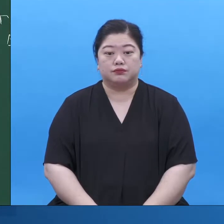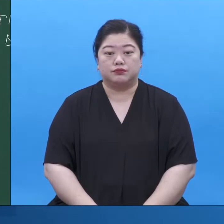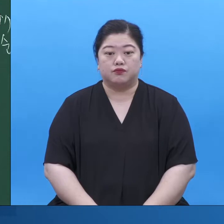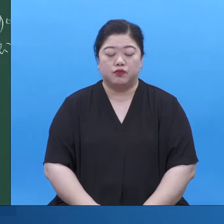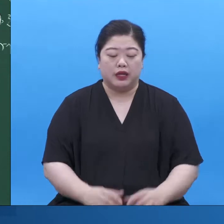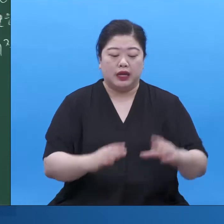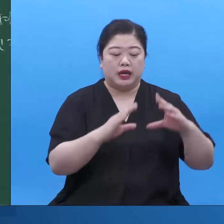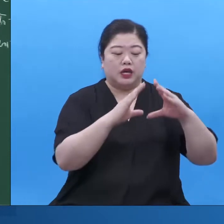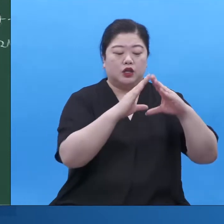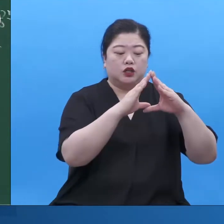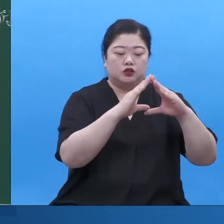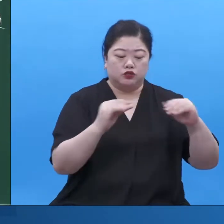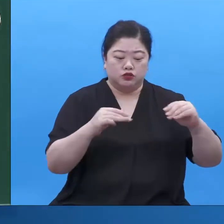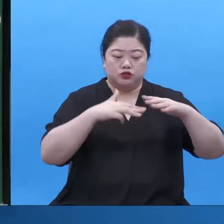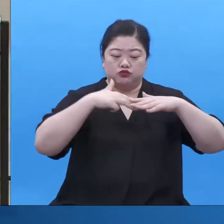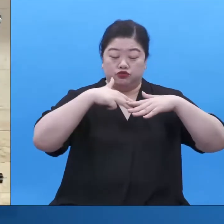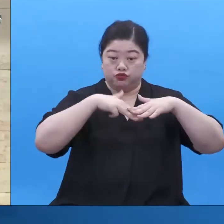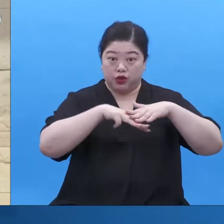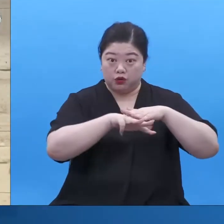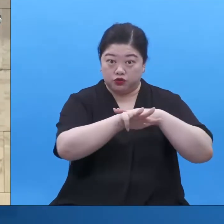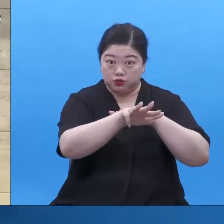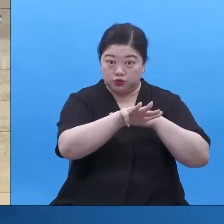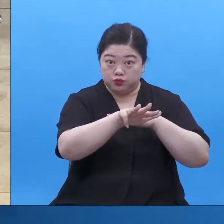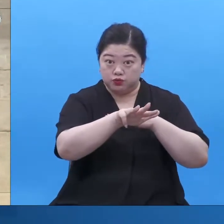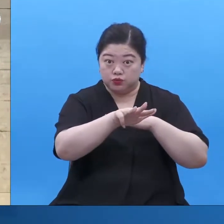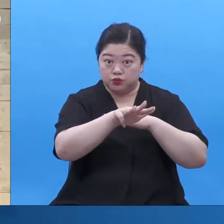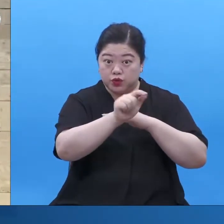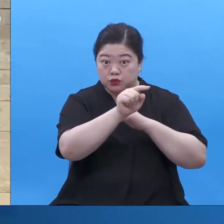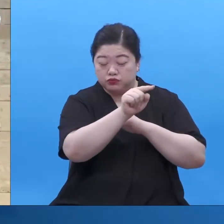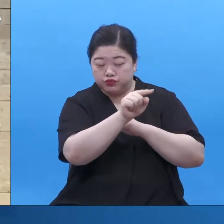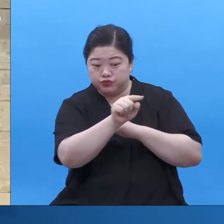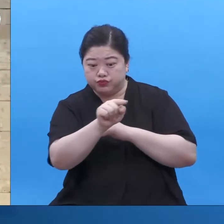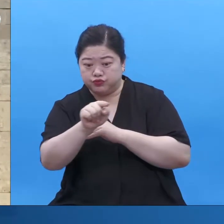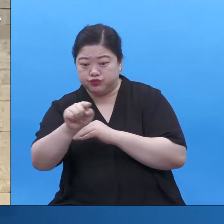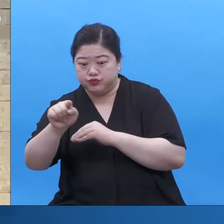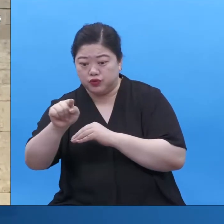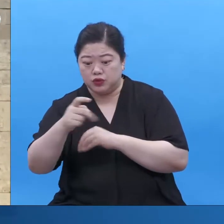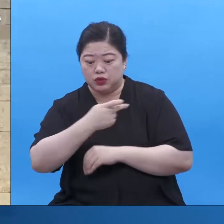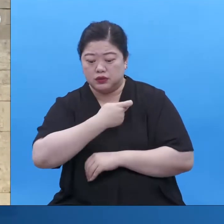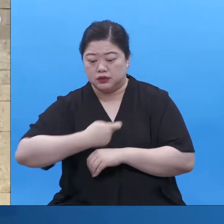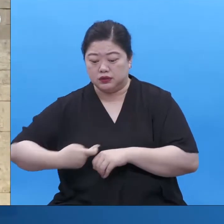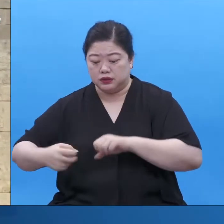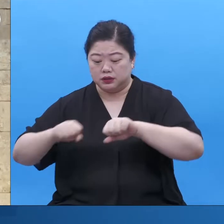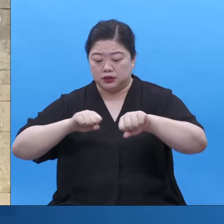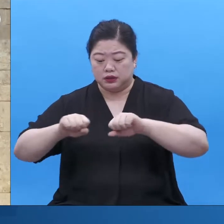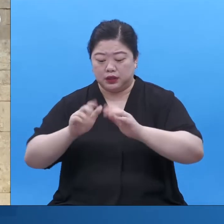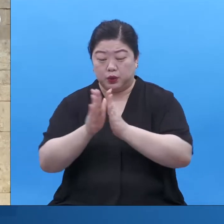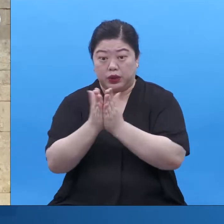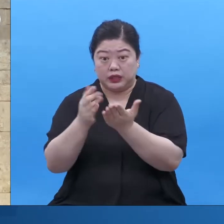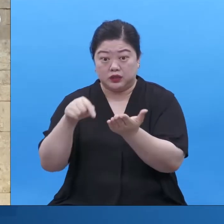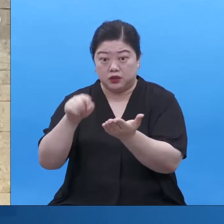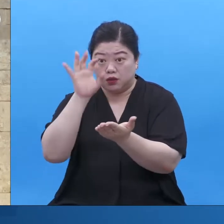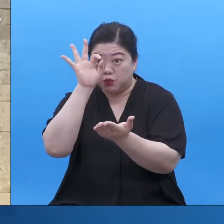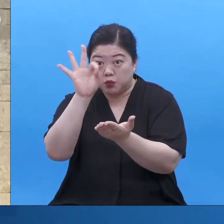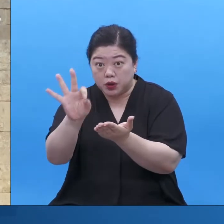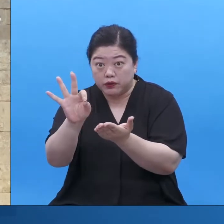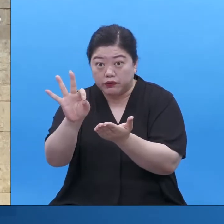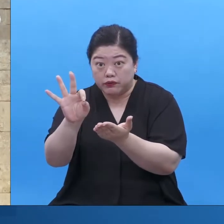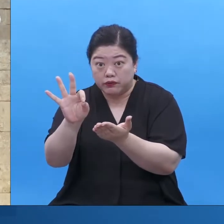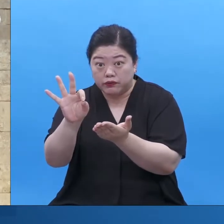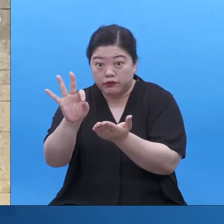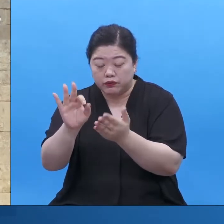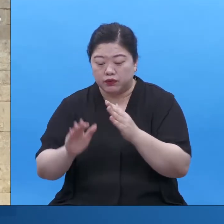저까지 싹 다 하나님은 공무원을